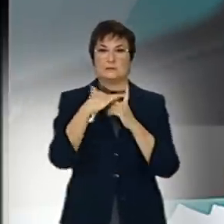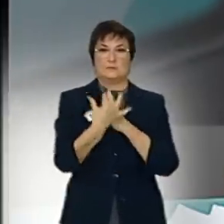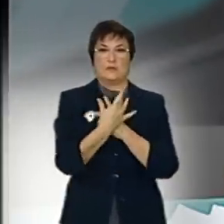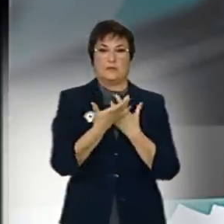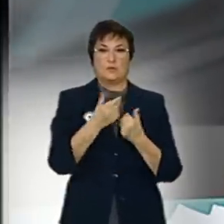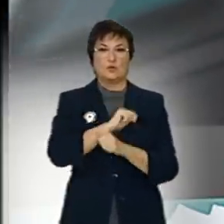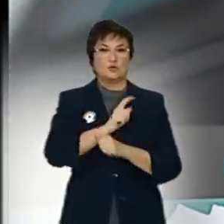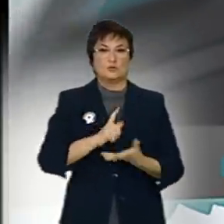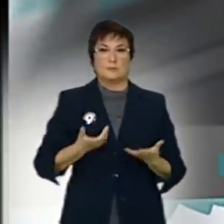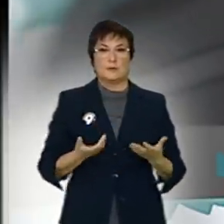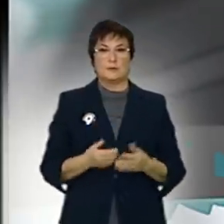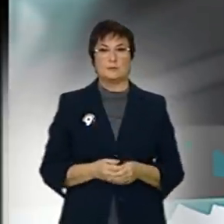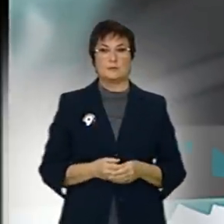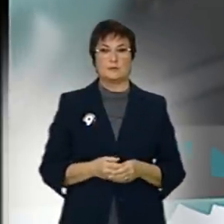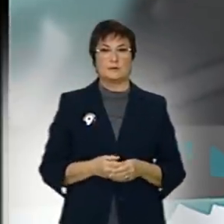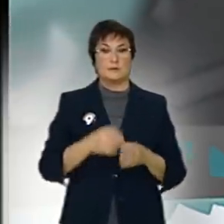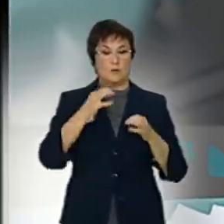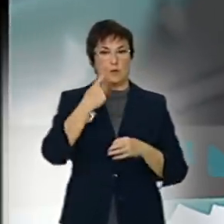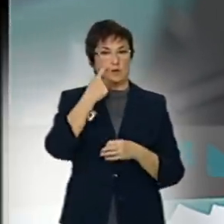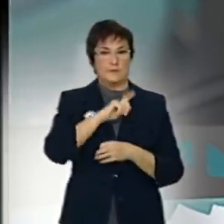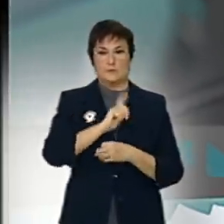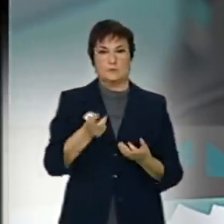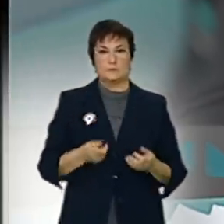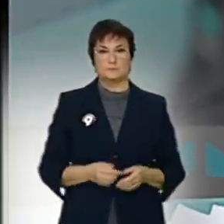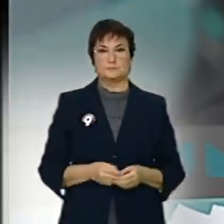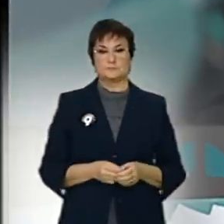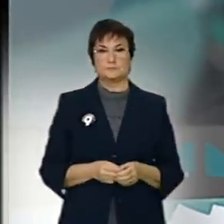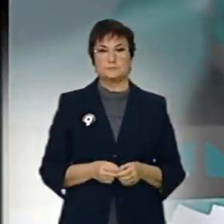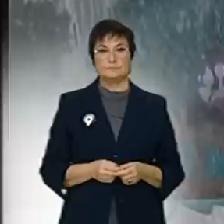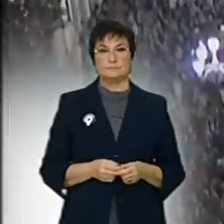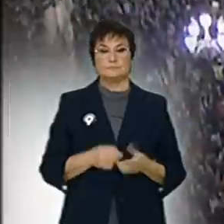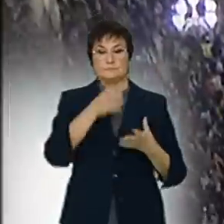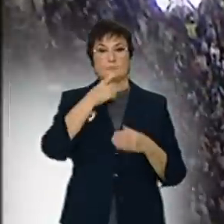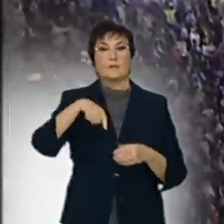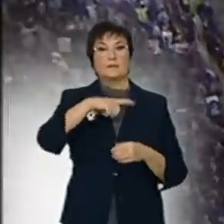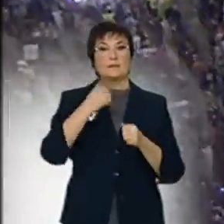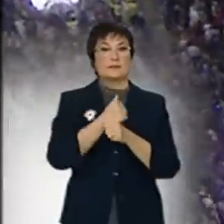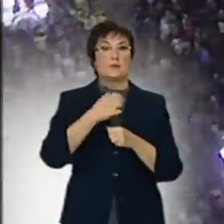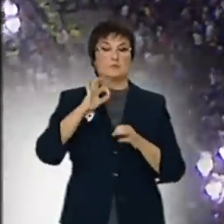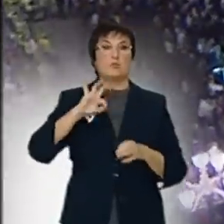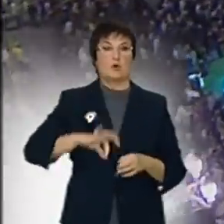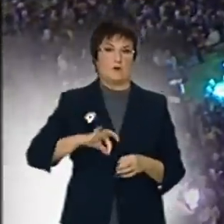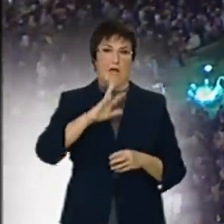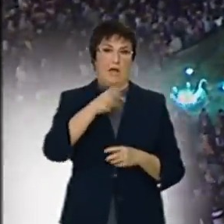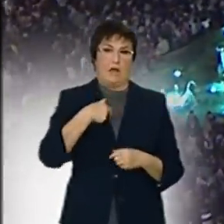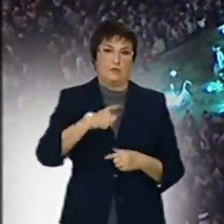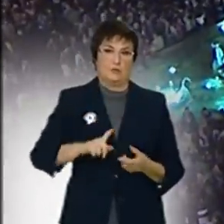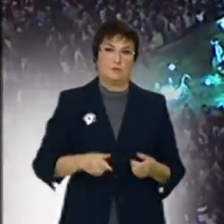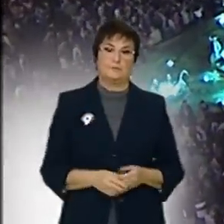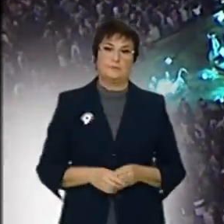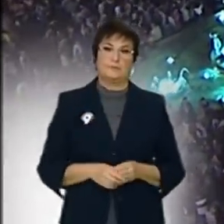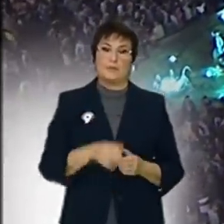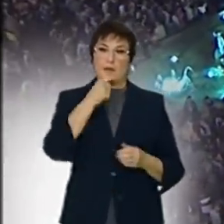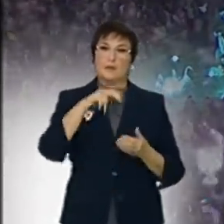almenys esperpèntica. I que som professionals, que no som viables. Que som professionals. Tinc a dir